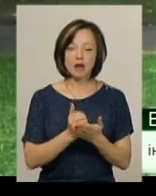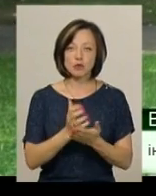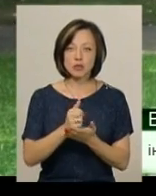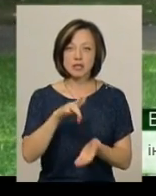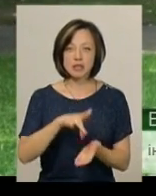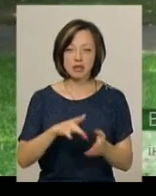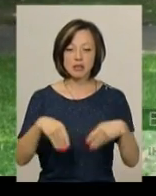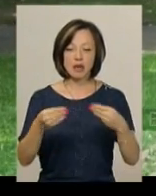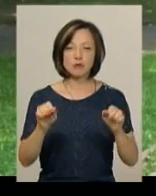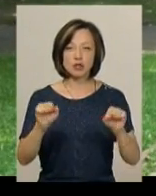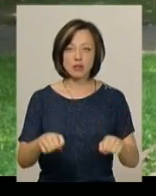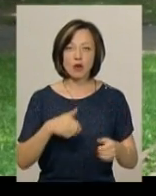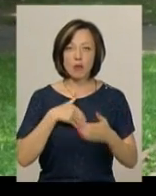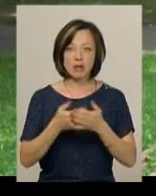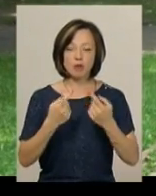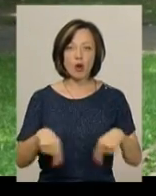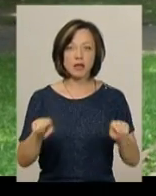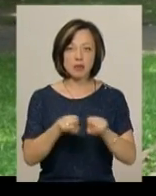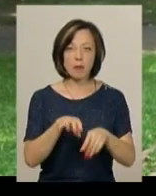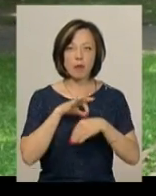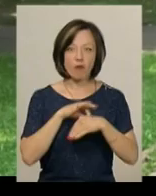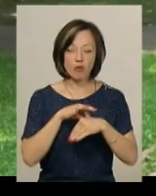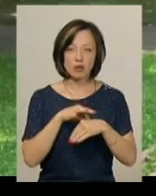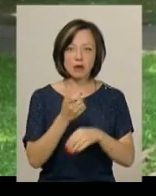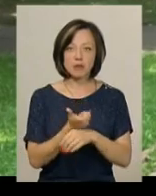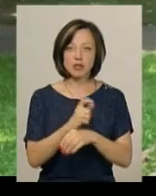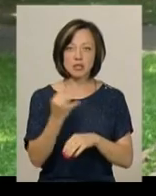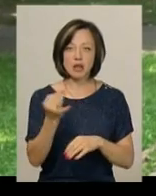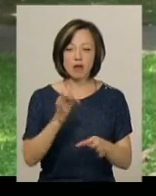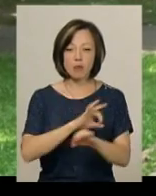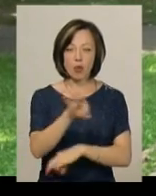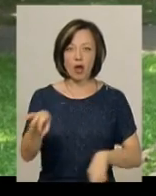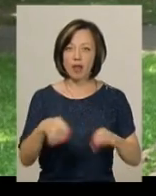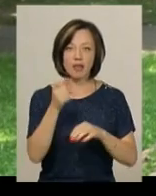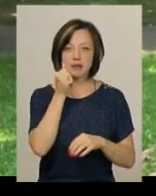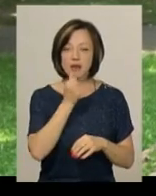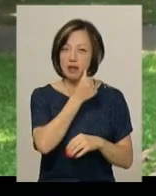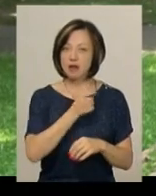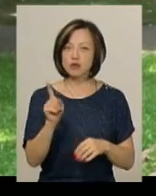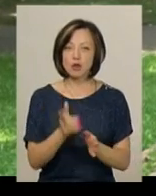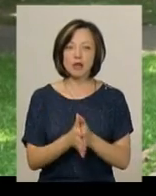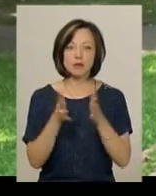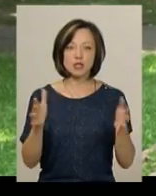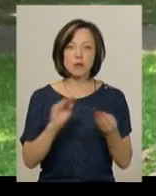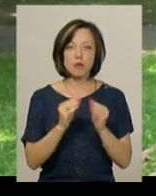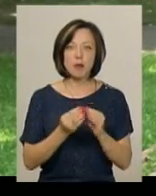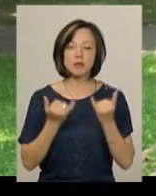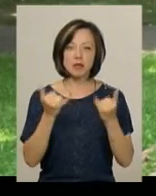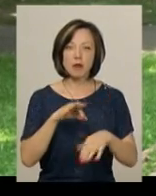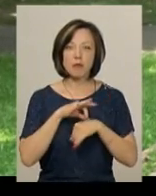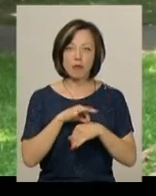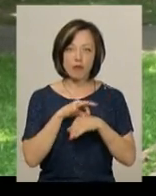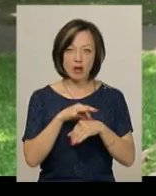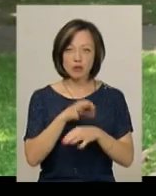центр, який дасть можливість громадським організаціям проводити більше цікавих проєктів. Адже не секрет, що найбільша проблема для проведення